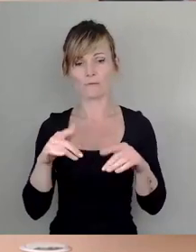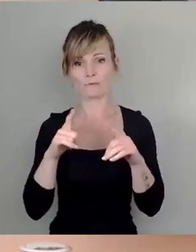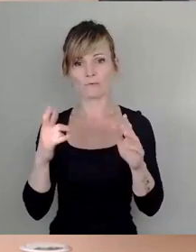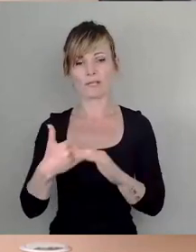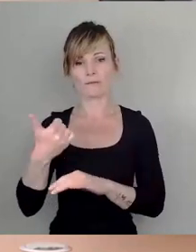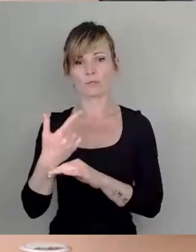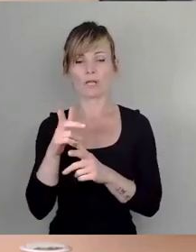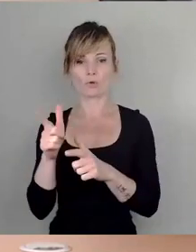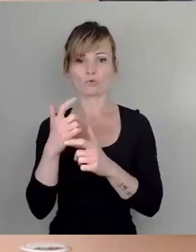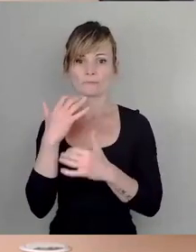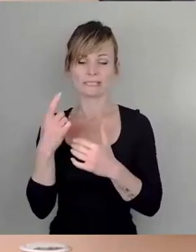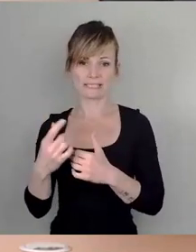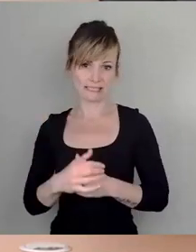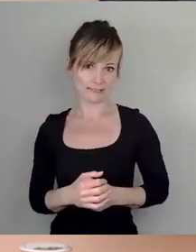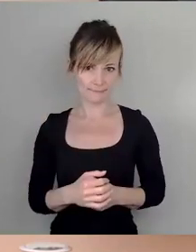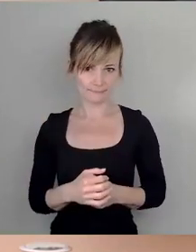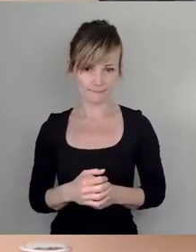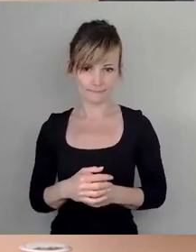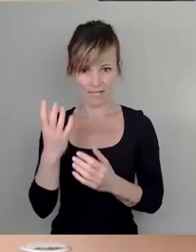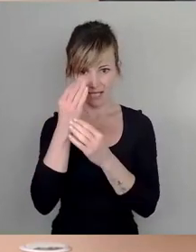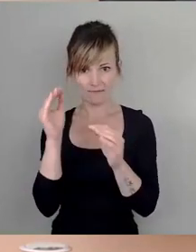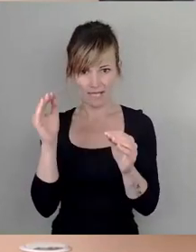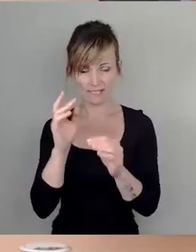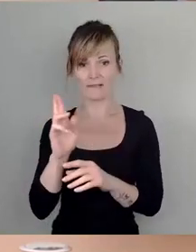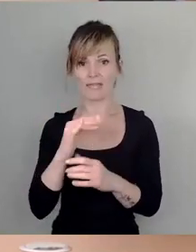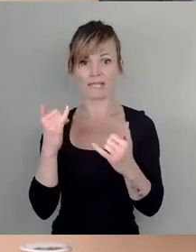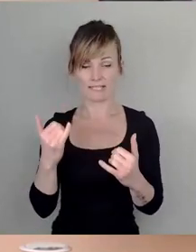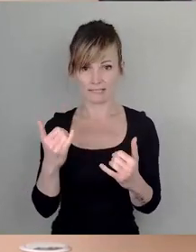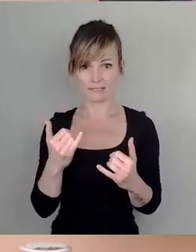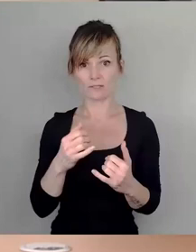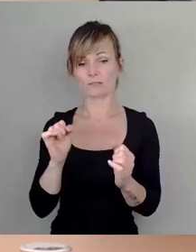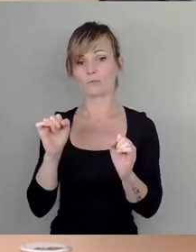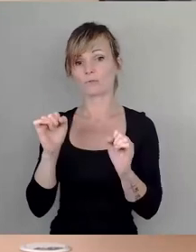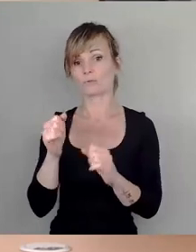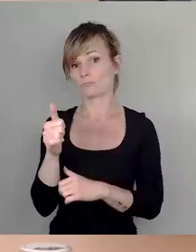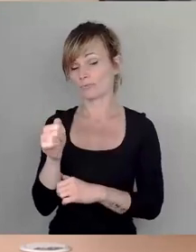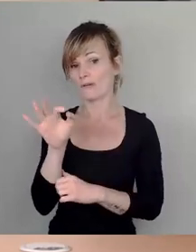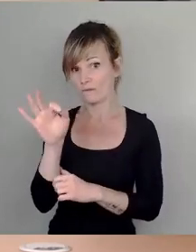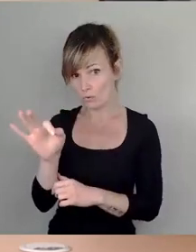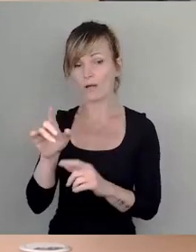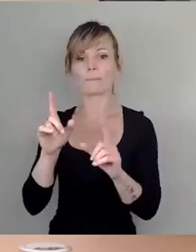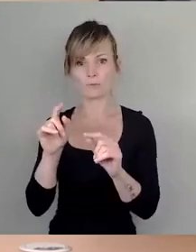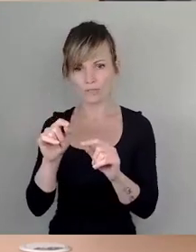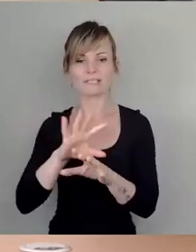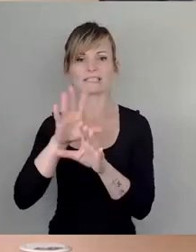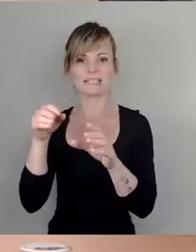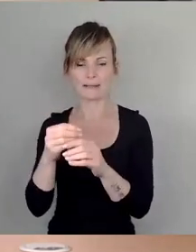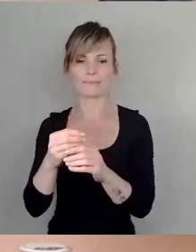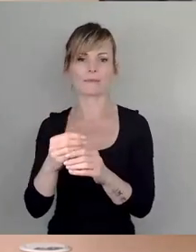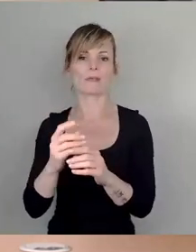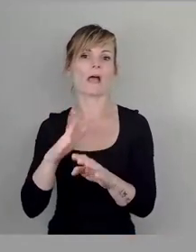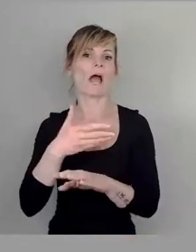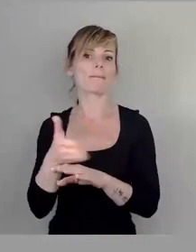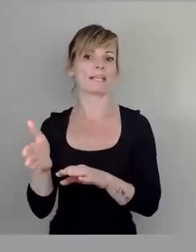Ausschussbericht auf mit dem Hinweis, wer hier zustimmt, lehnt ab. Ich bitte um das